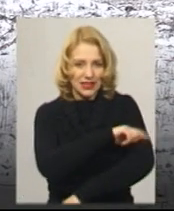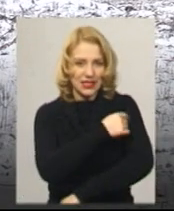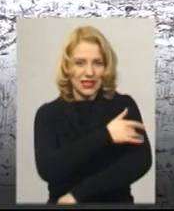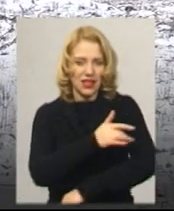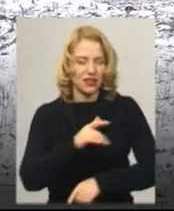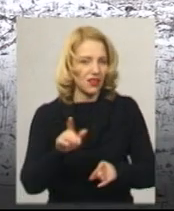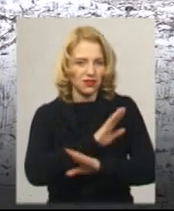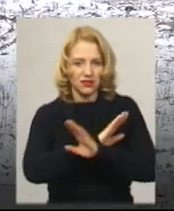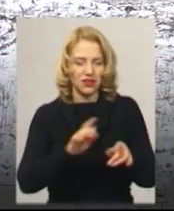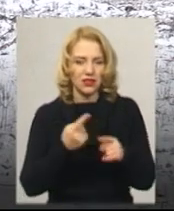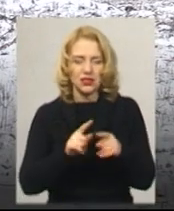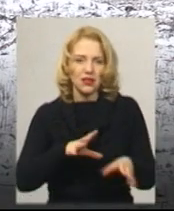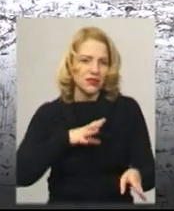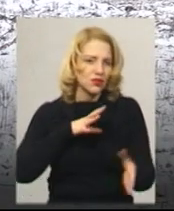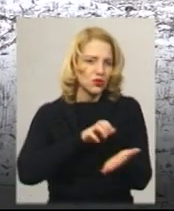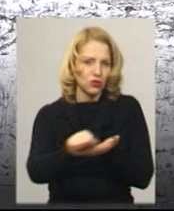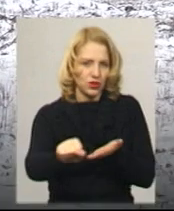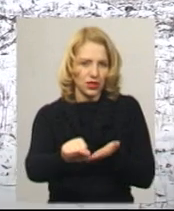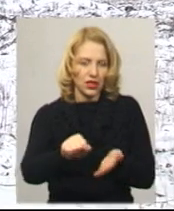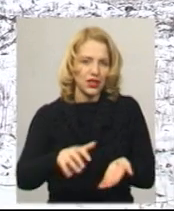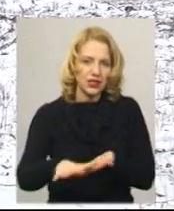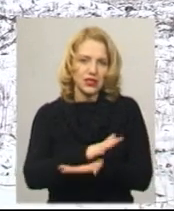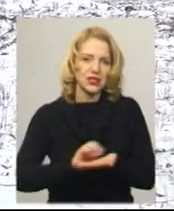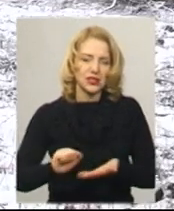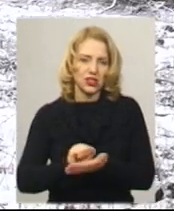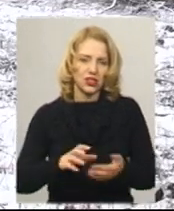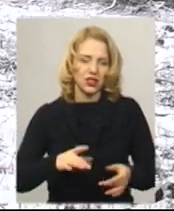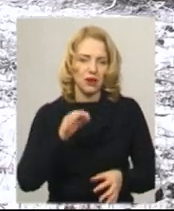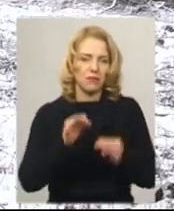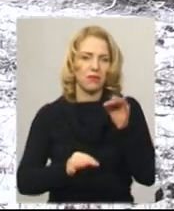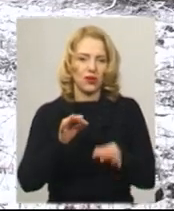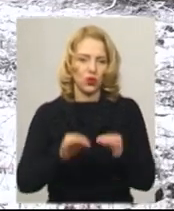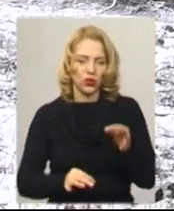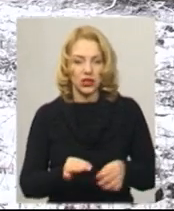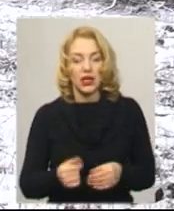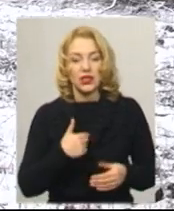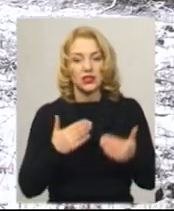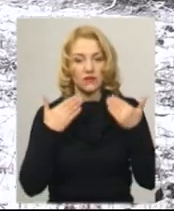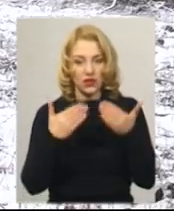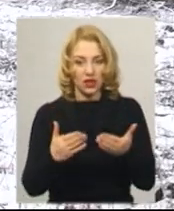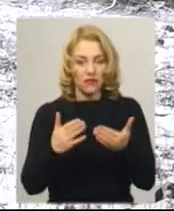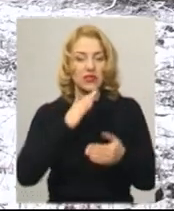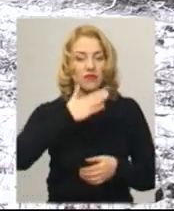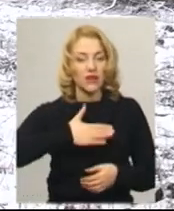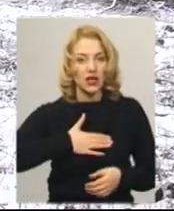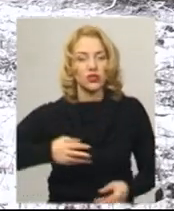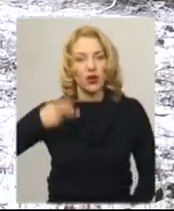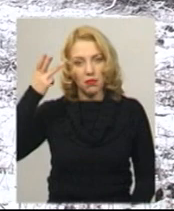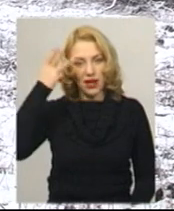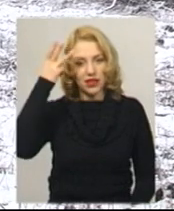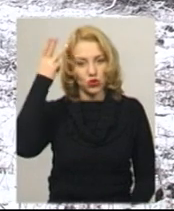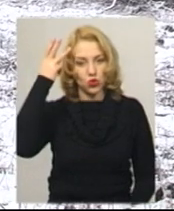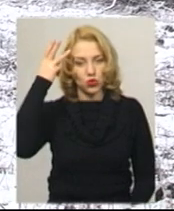суцільна вирубка знищення природи. Звертався в нашу Хмельницьку